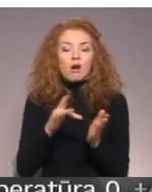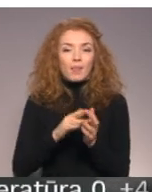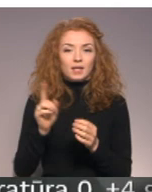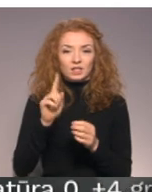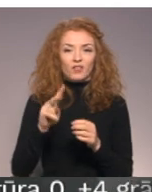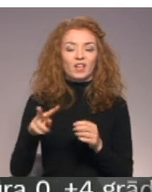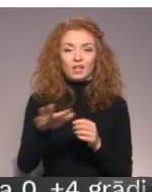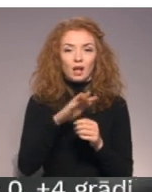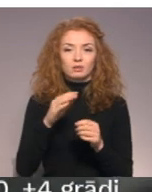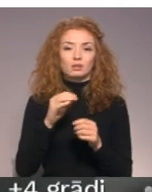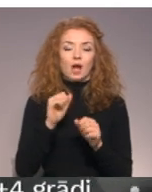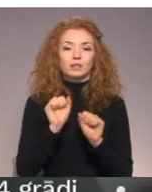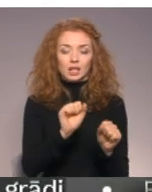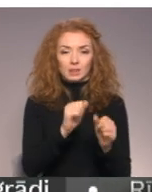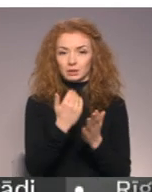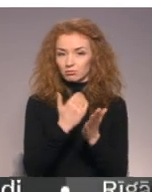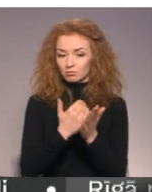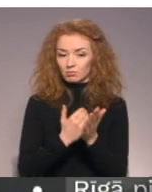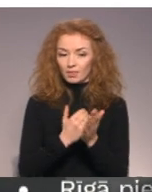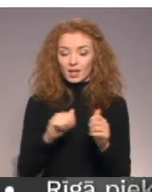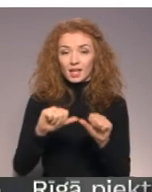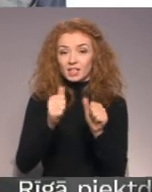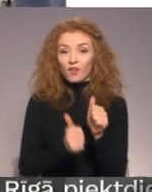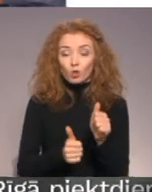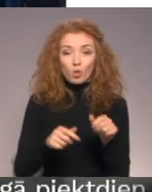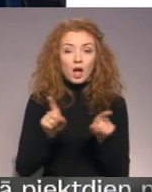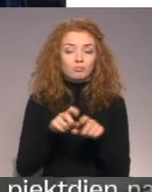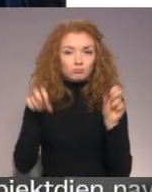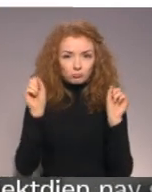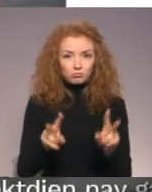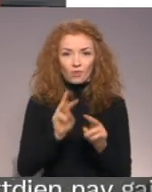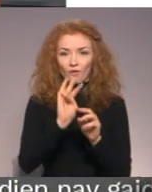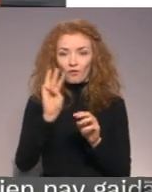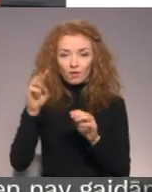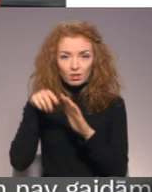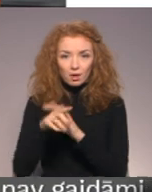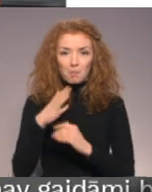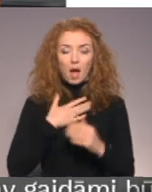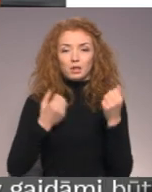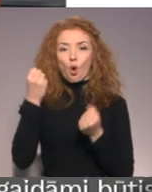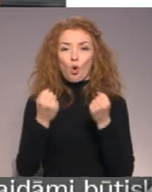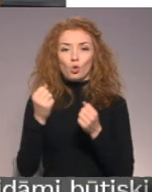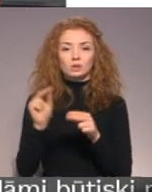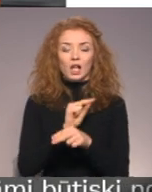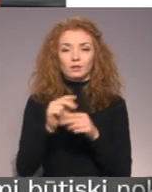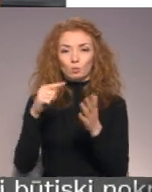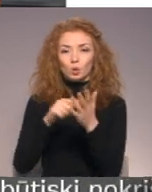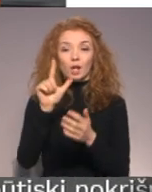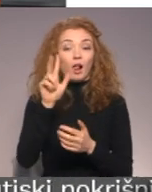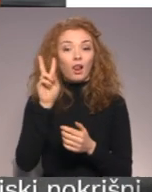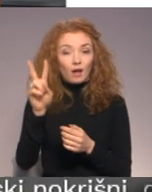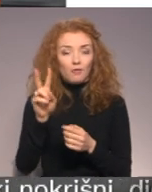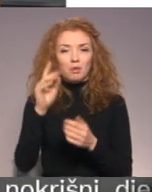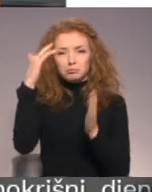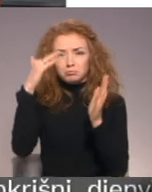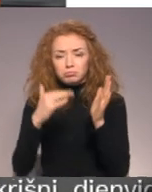aizsardzības prasības uz viņiem attiec. Izveidot arī atsevišķu vietne mansautoservises.lv, kurā var uzzināt, kādas